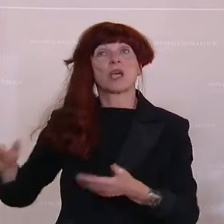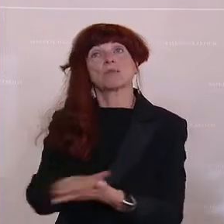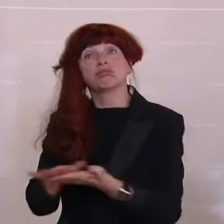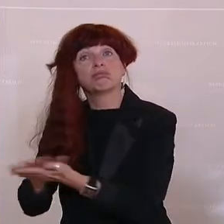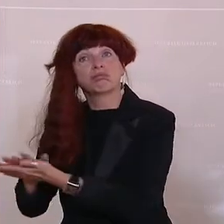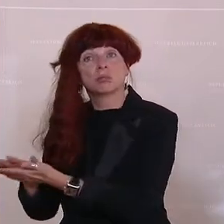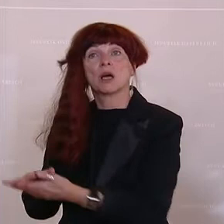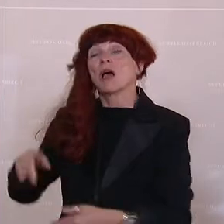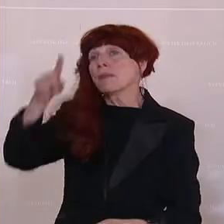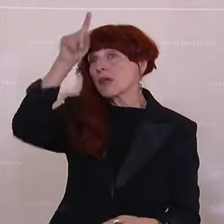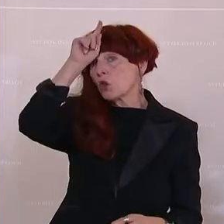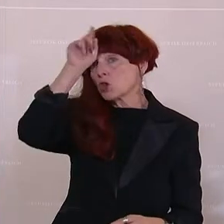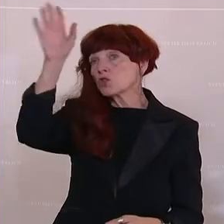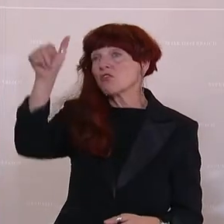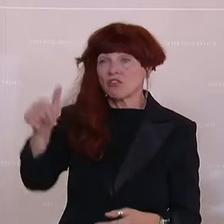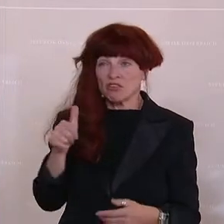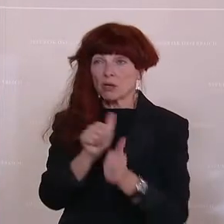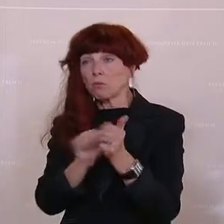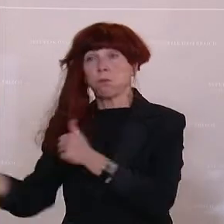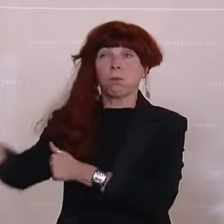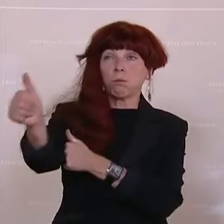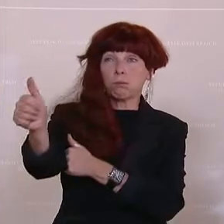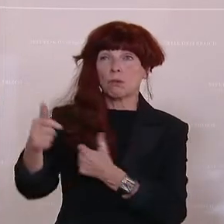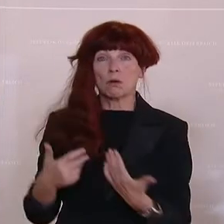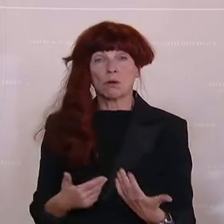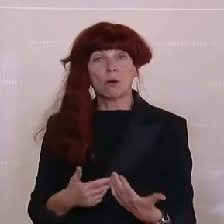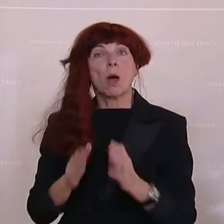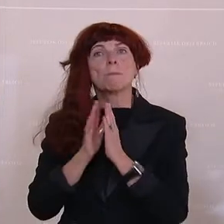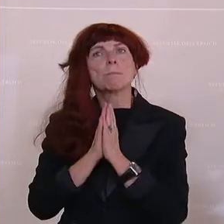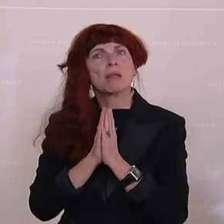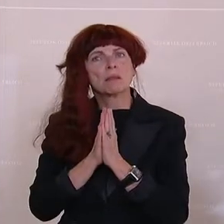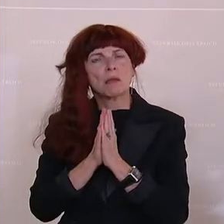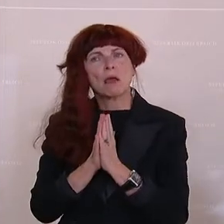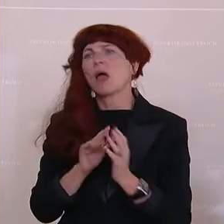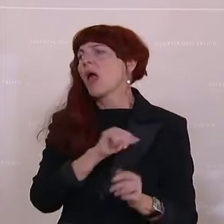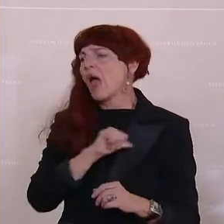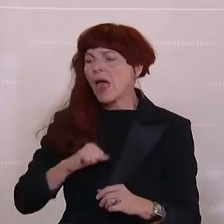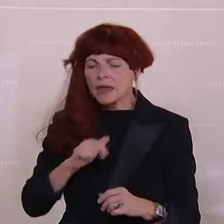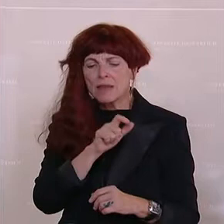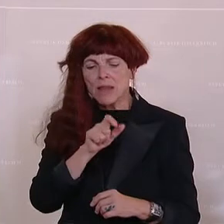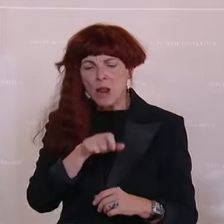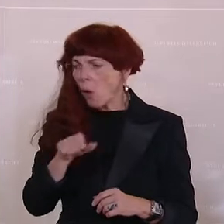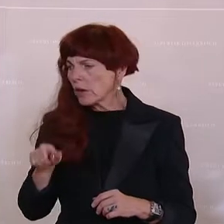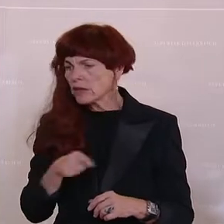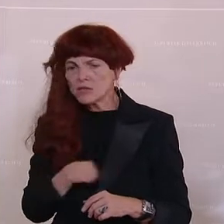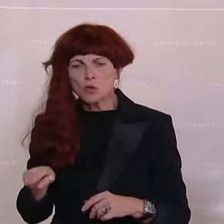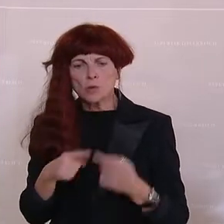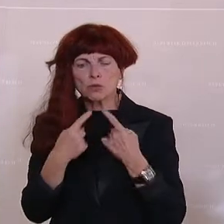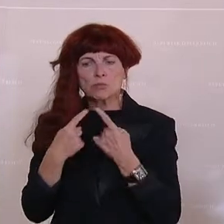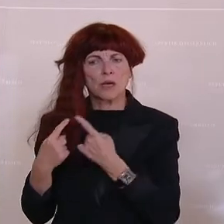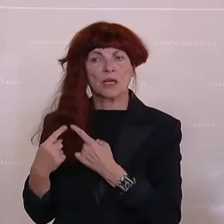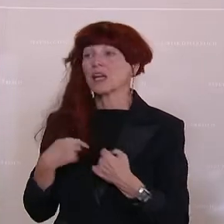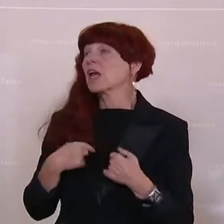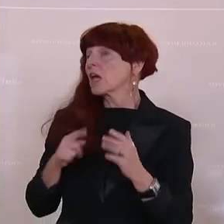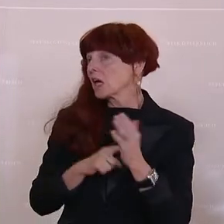Wettbewerbsfreiheit über die Ohren hören, liebe Kolleginnen und Kollegen. Und redet doch einmal mit euren eigenen Leuten. Ich bin ja so oftmals öfter in der